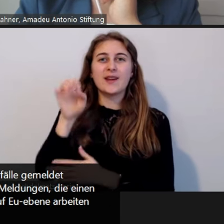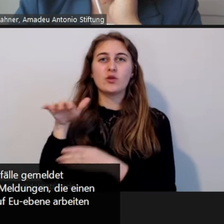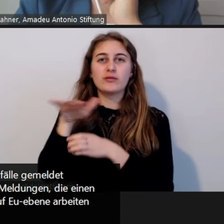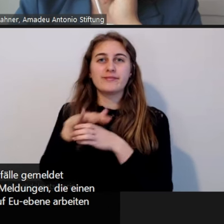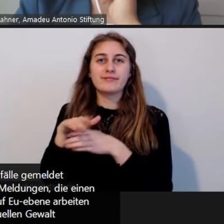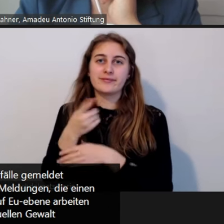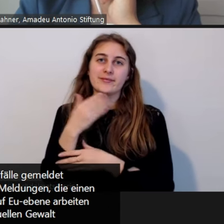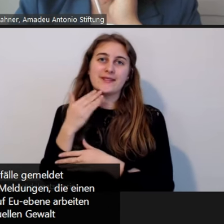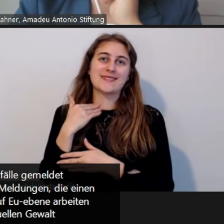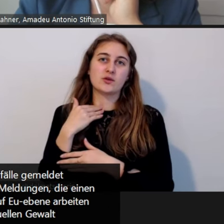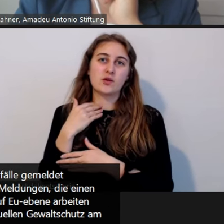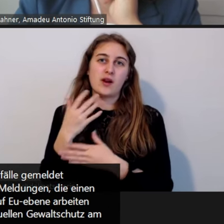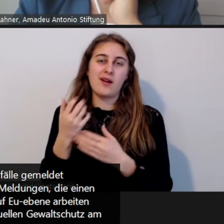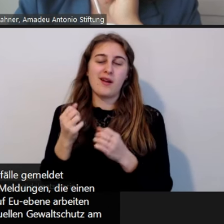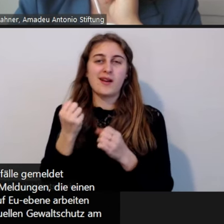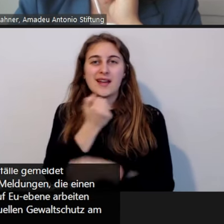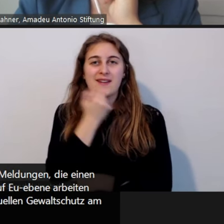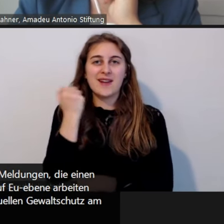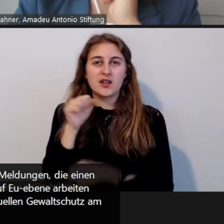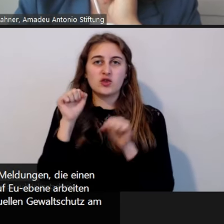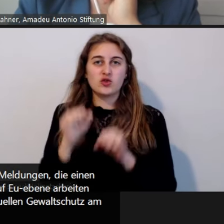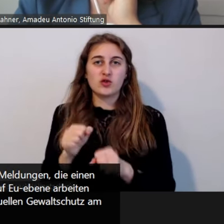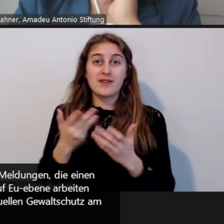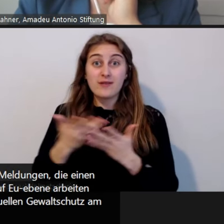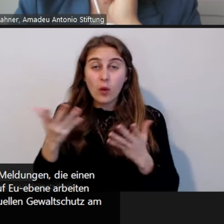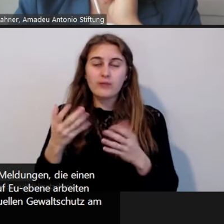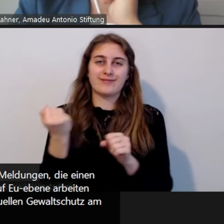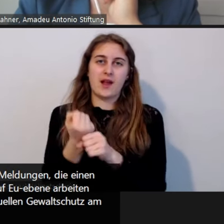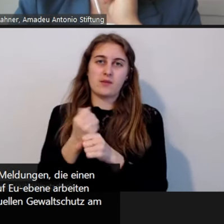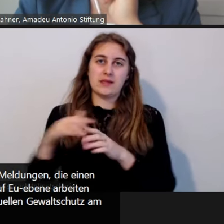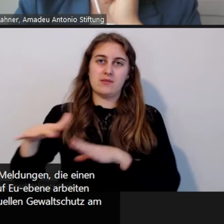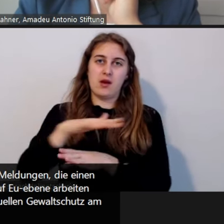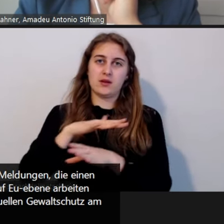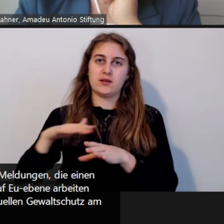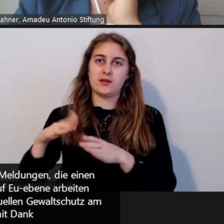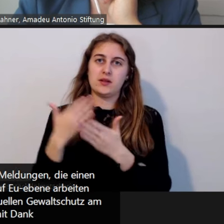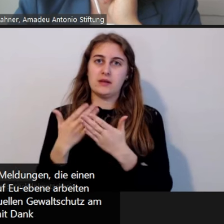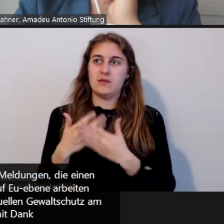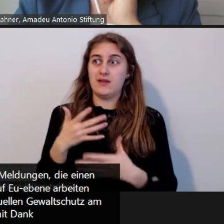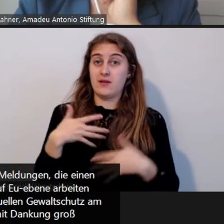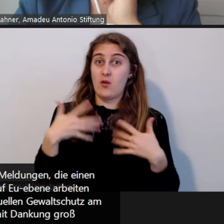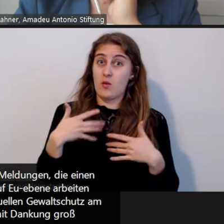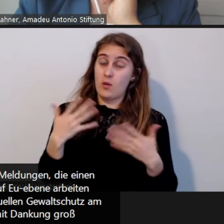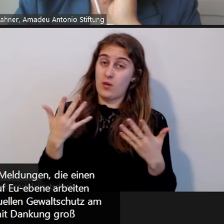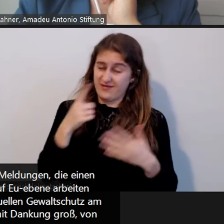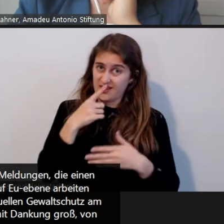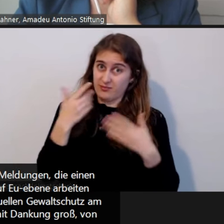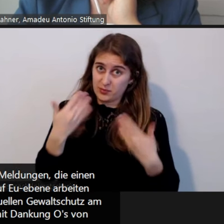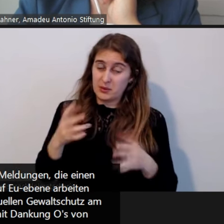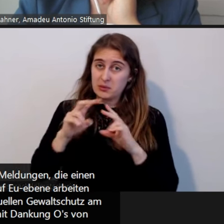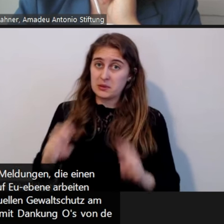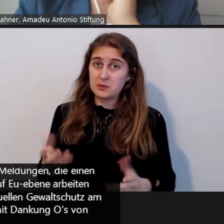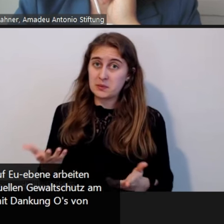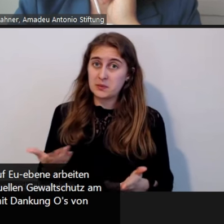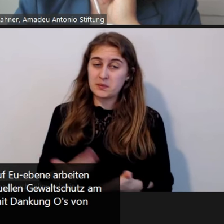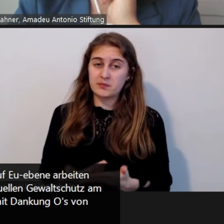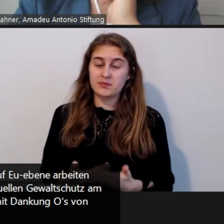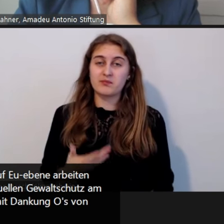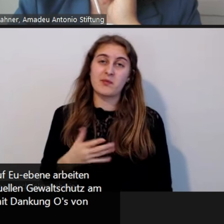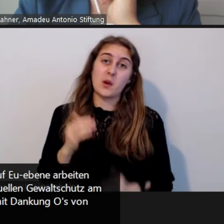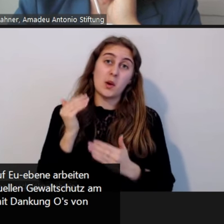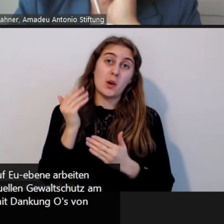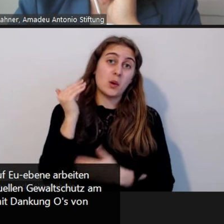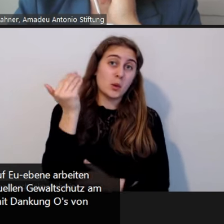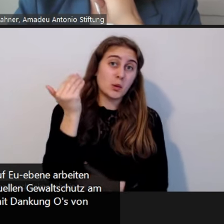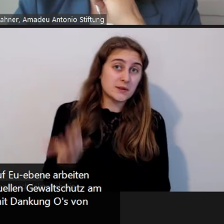sexuellen Gewaltschutz am Arbeitsplatz. Deswegen mich Hinweise freuen. Mit Dank und Gruß von der GEW Janina